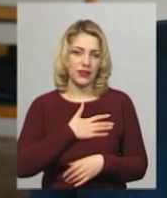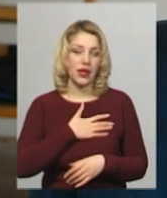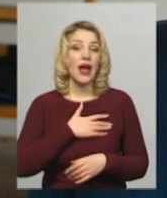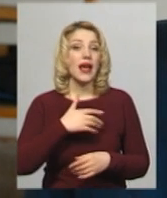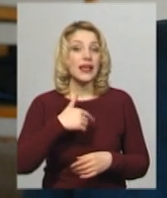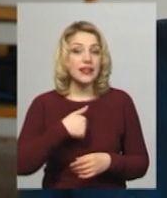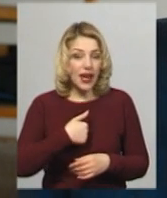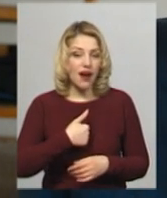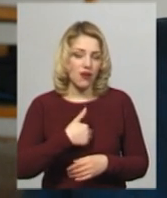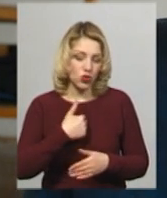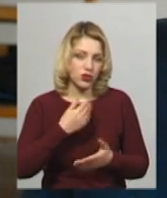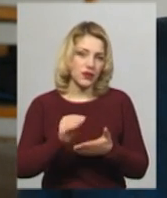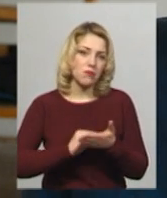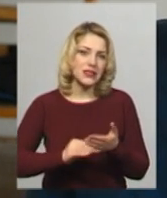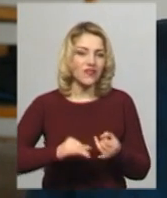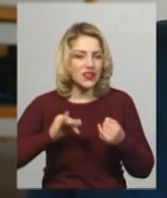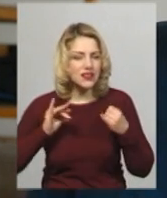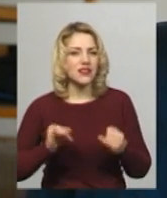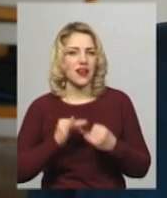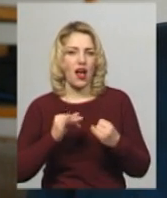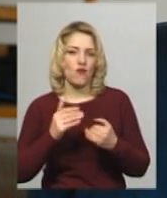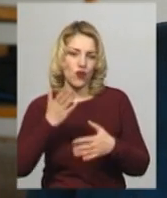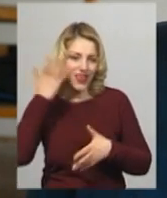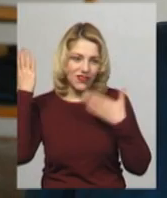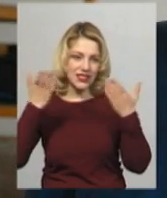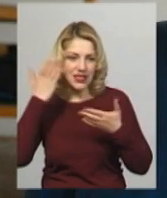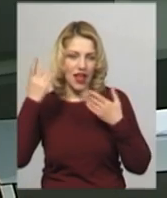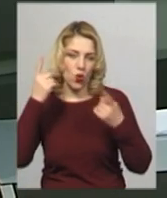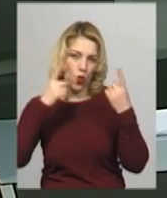хотів написати цікаву і веселу казку.